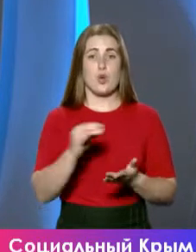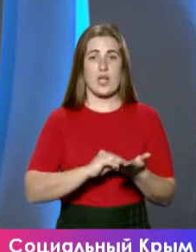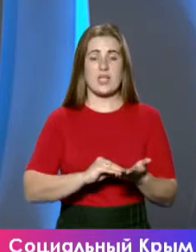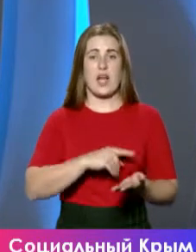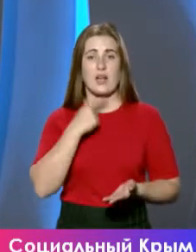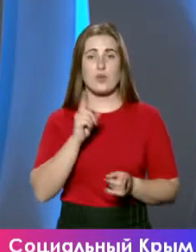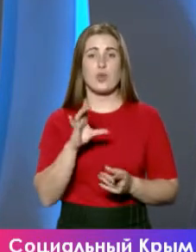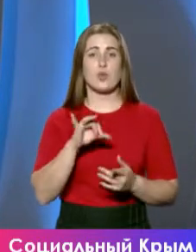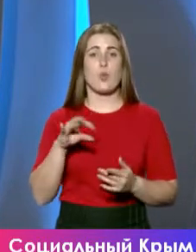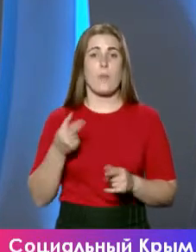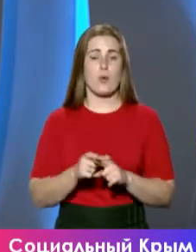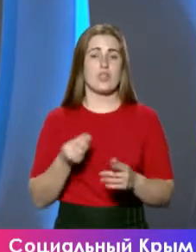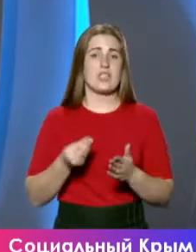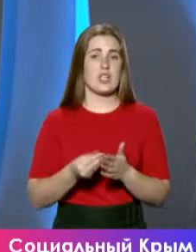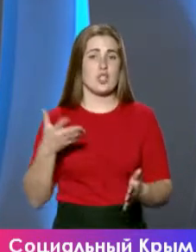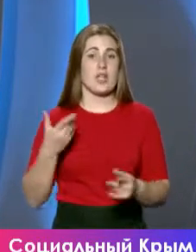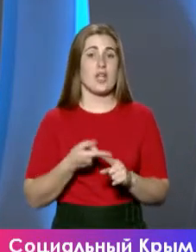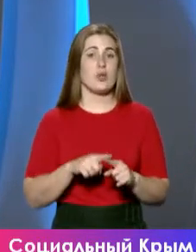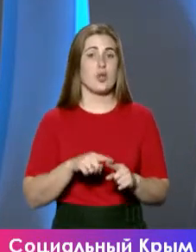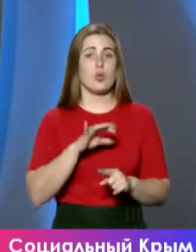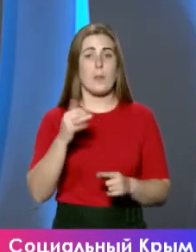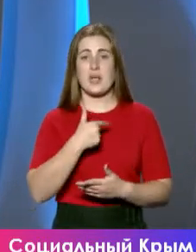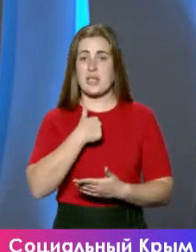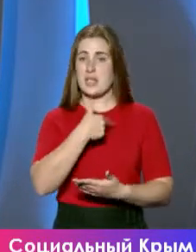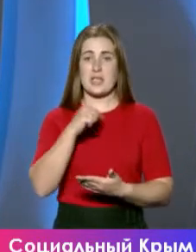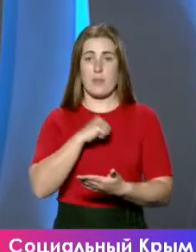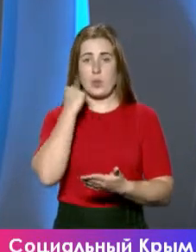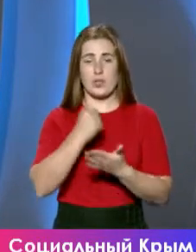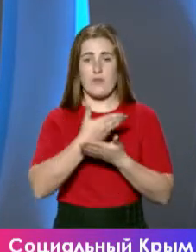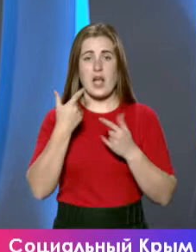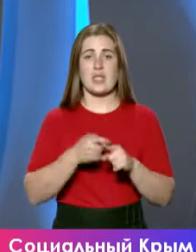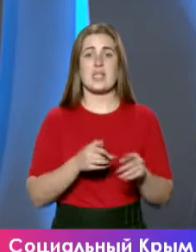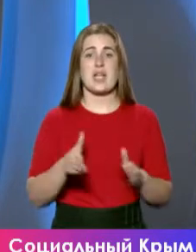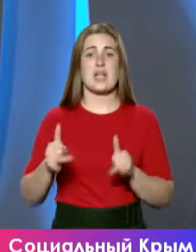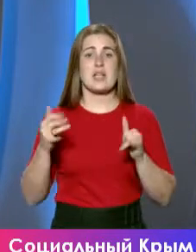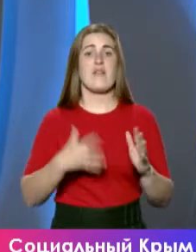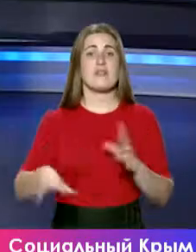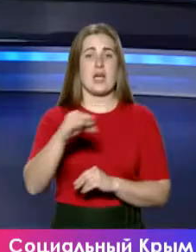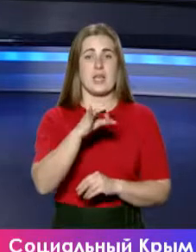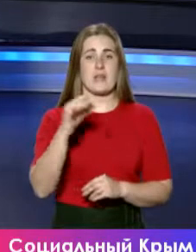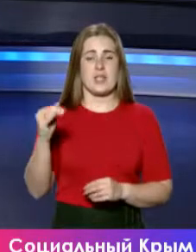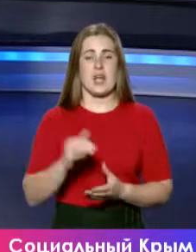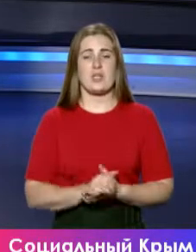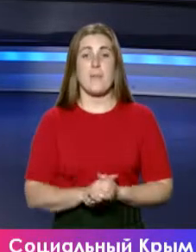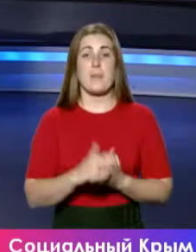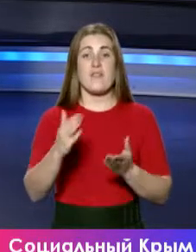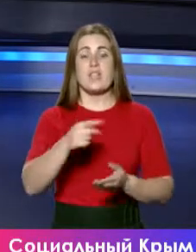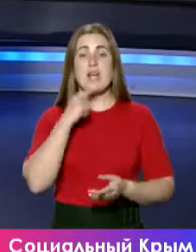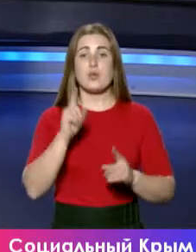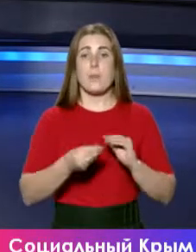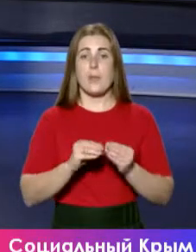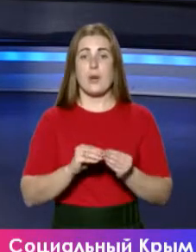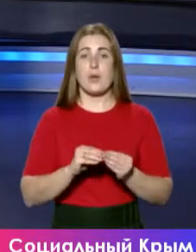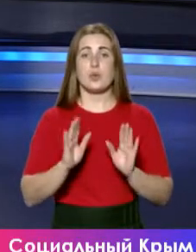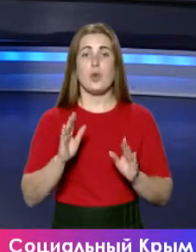сумма значительная. Но эту сумму мы не устанавливаем. Это сумма стандартная для всей Российской Федерации. А вы сказали, что проблема в основном носит